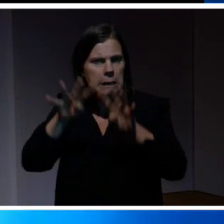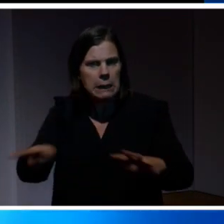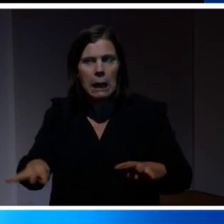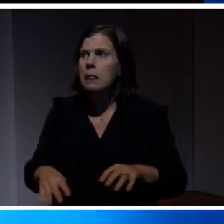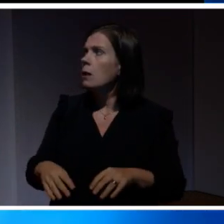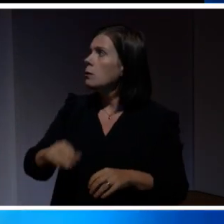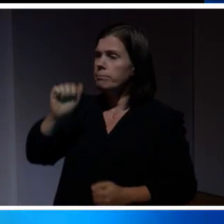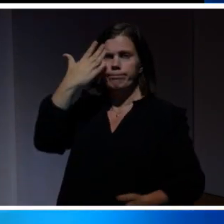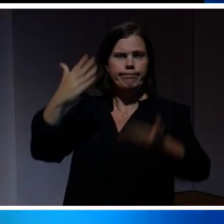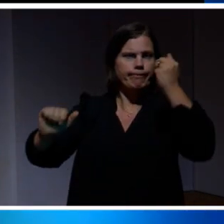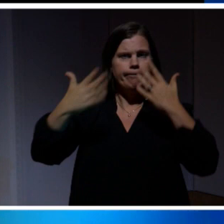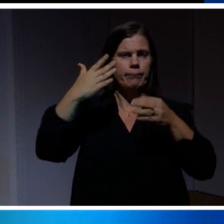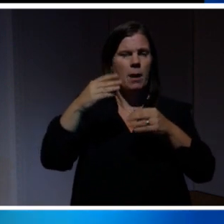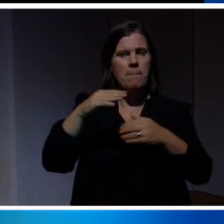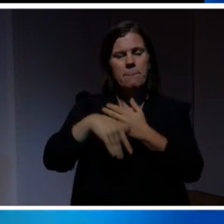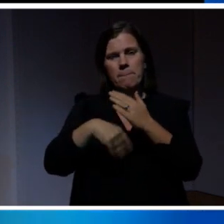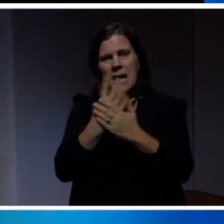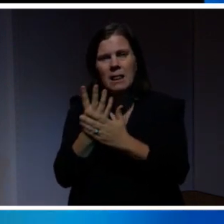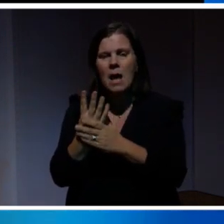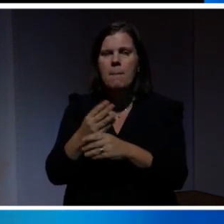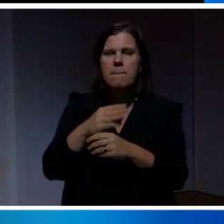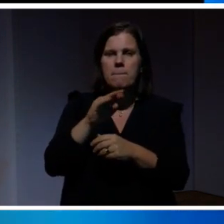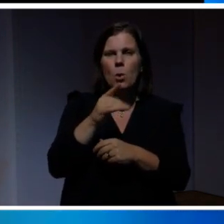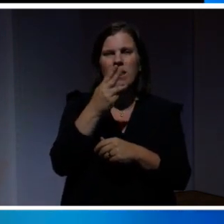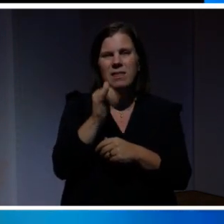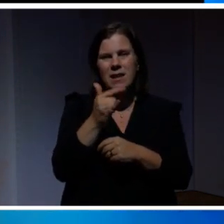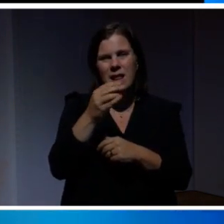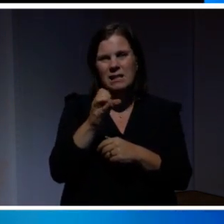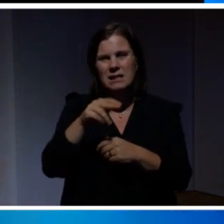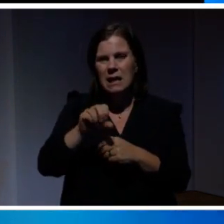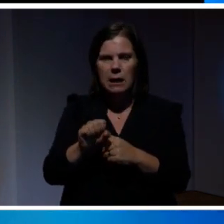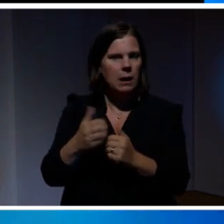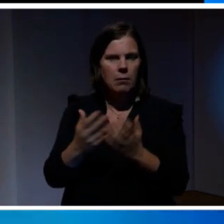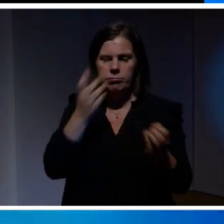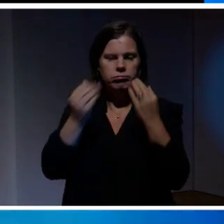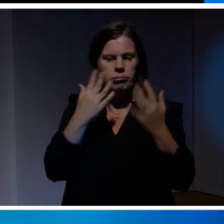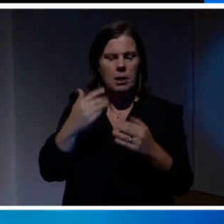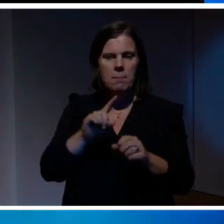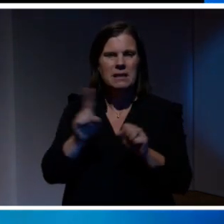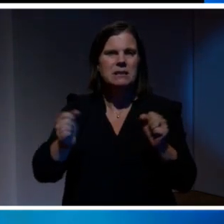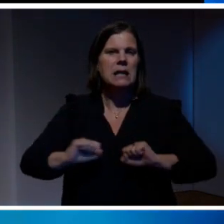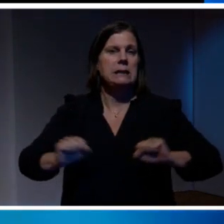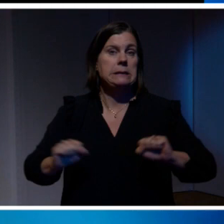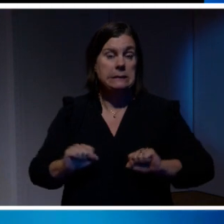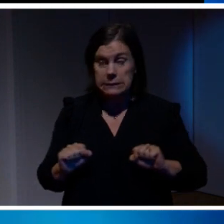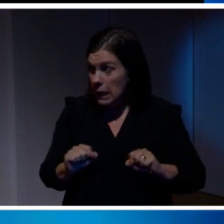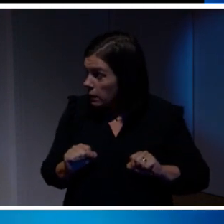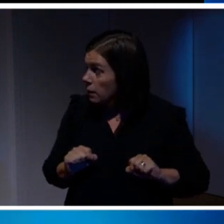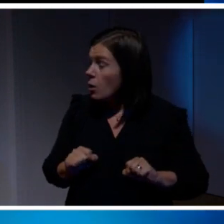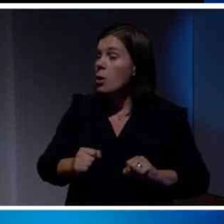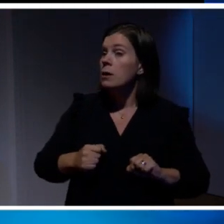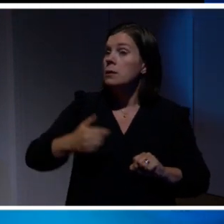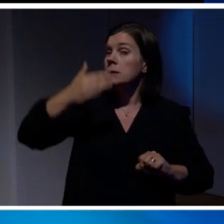typer av rubriker i media. Att multitasking är dåligt för oss. Det är katastrof för hjärnan och vi blir bara stressade av det. Att